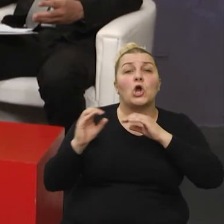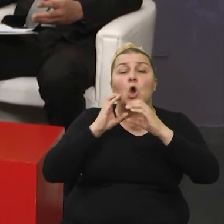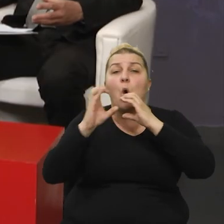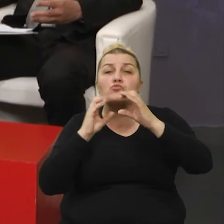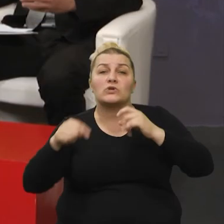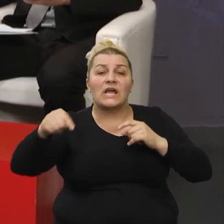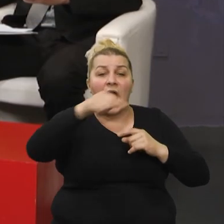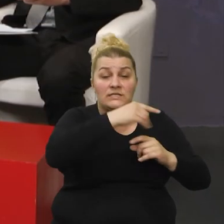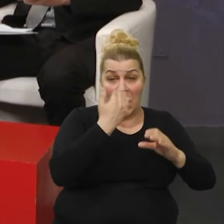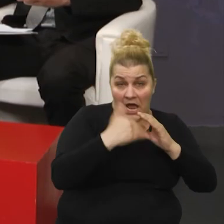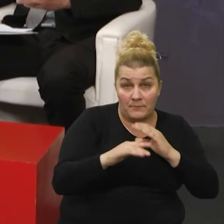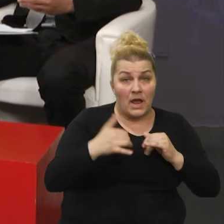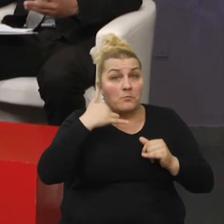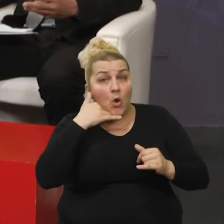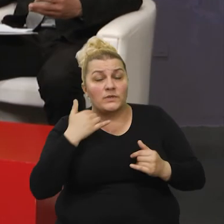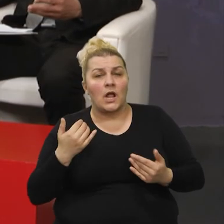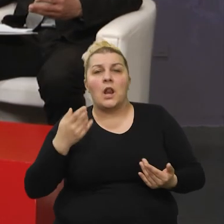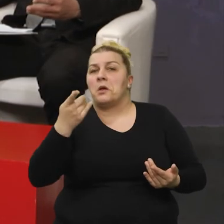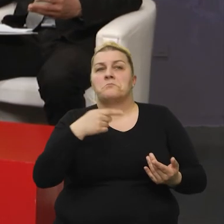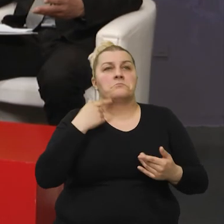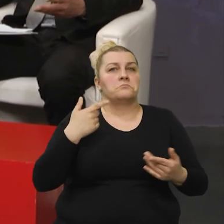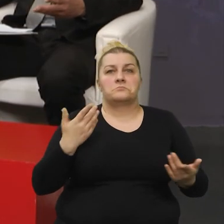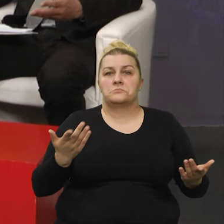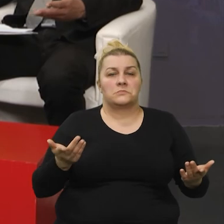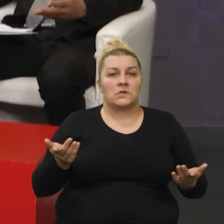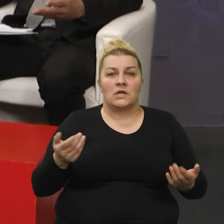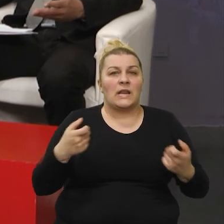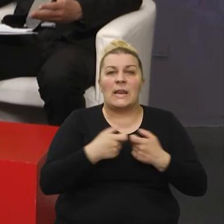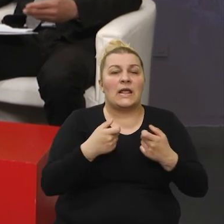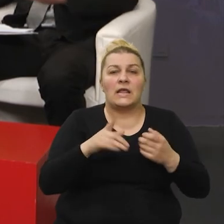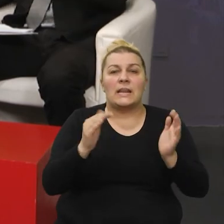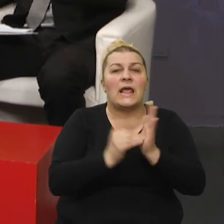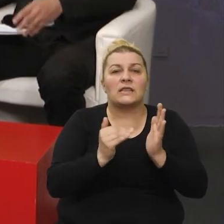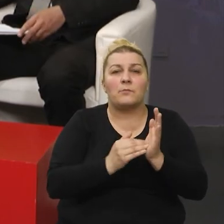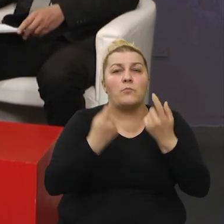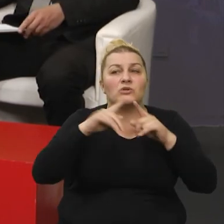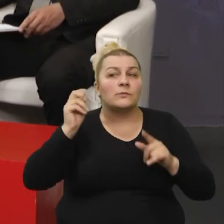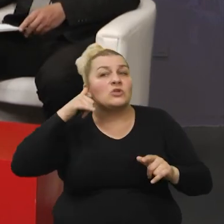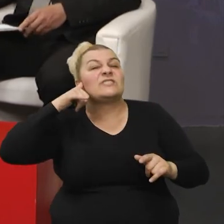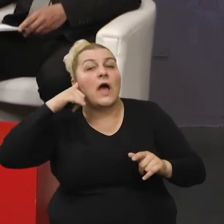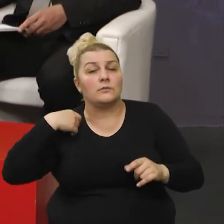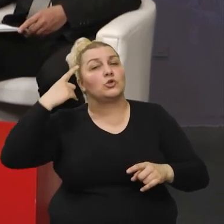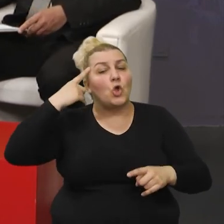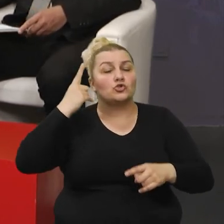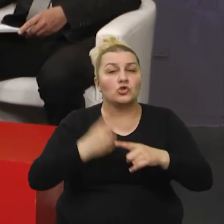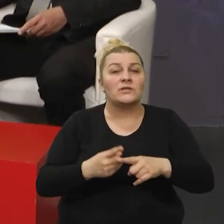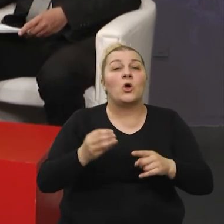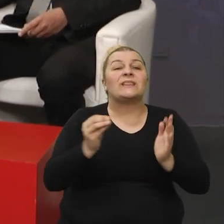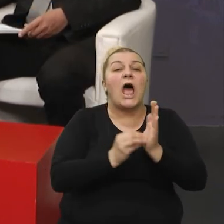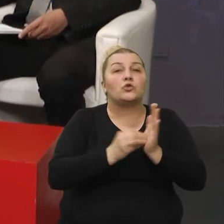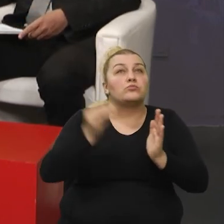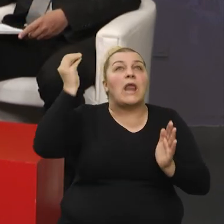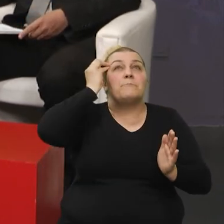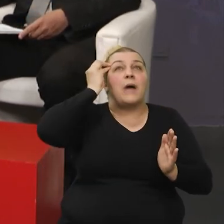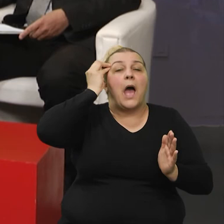cirkulira putem maila, putem mobitala. Oni kažu, gospodine Vrba, ne treba nas niko zvati, mi točno znamo datume na pamet